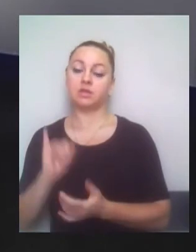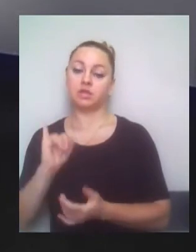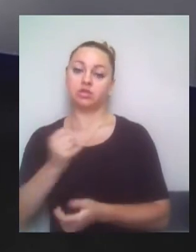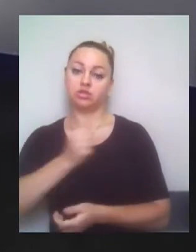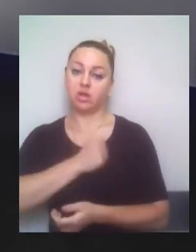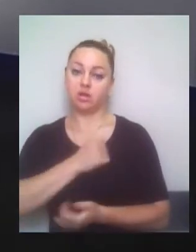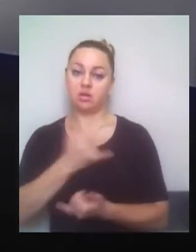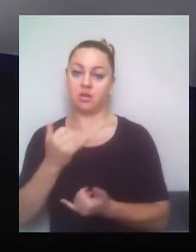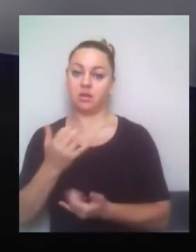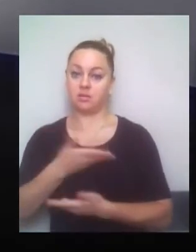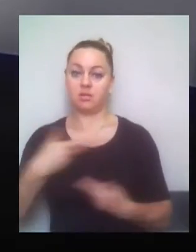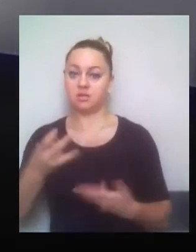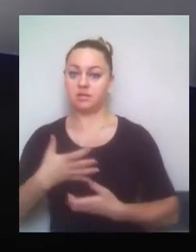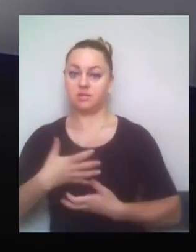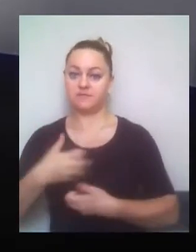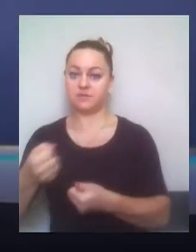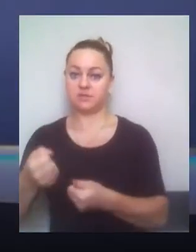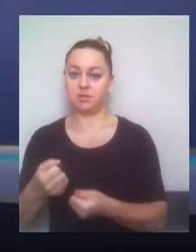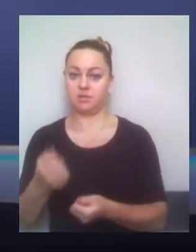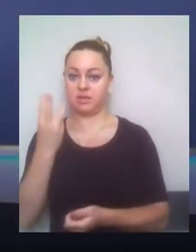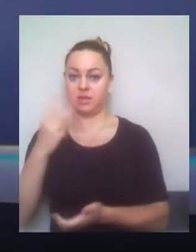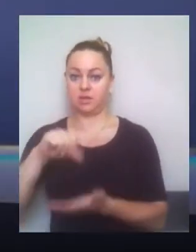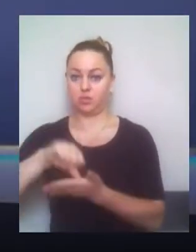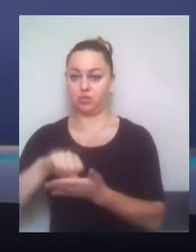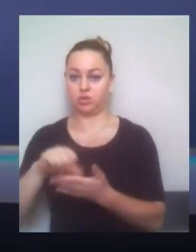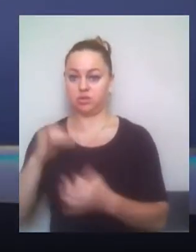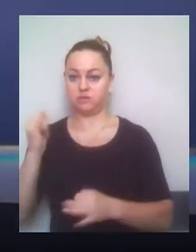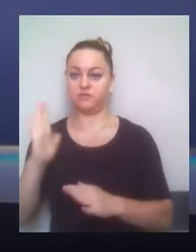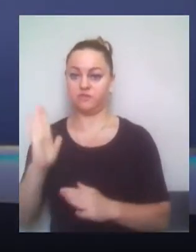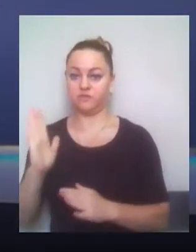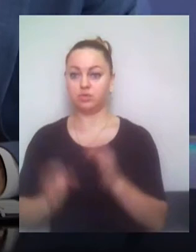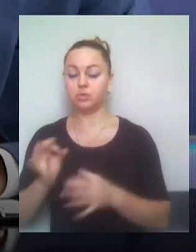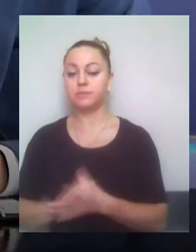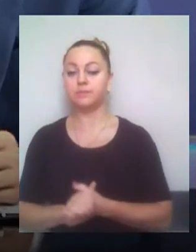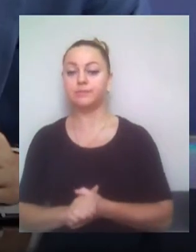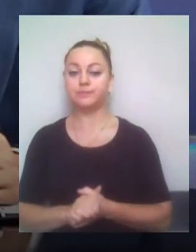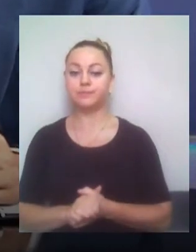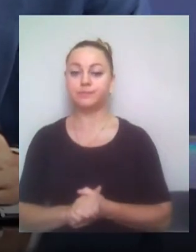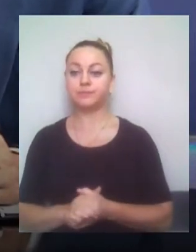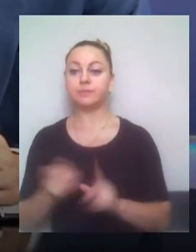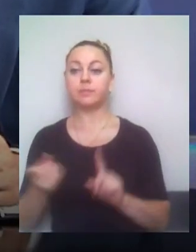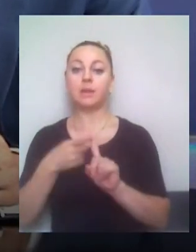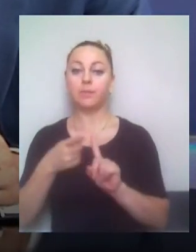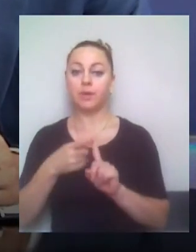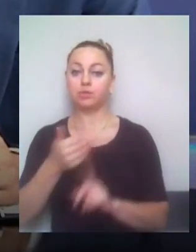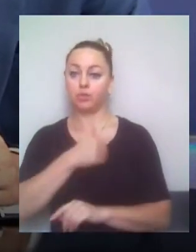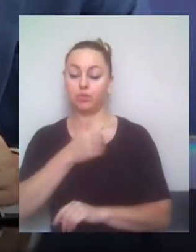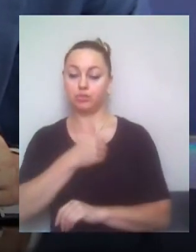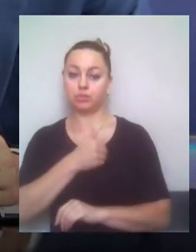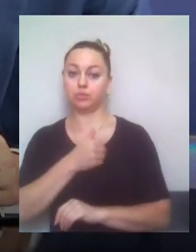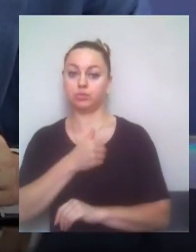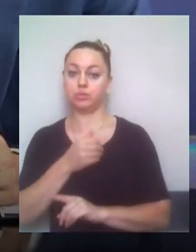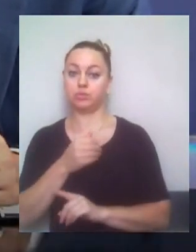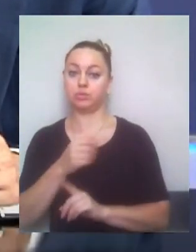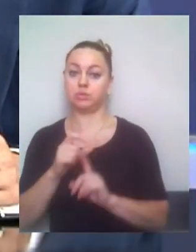нас не прийняли третій стороною. Пане Олеговно, а тепер давайте вас почуємо. Ну, по-перше, хочу зауважити